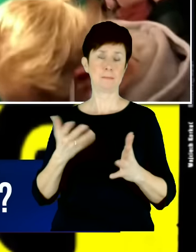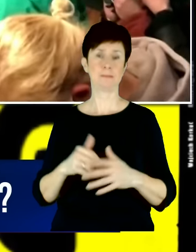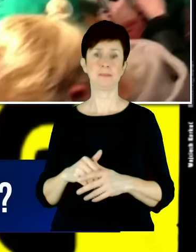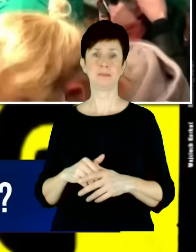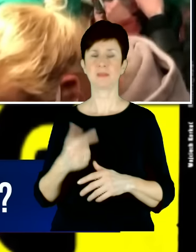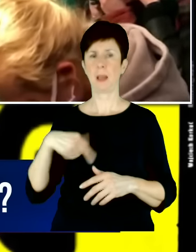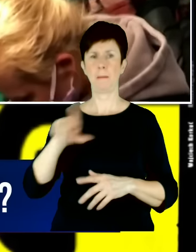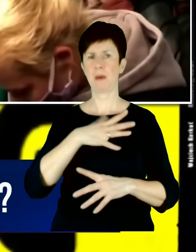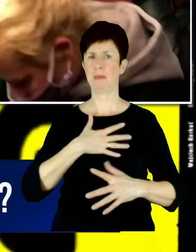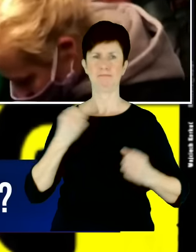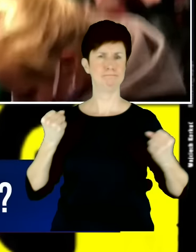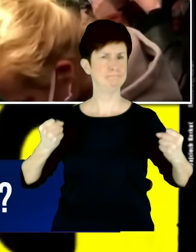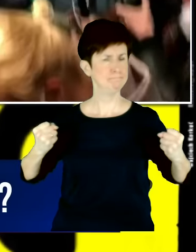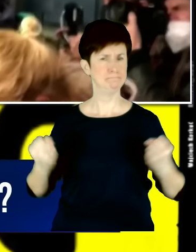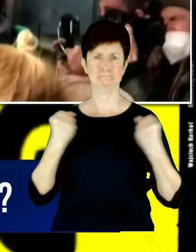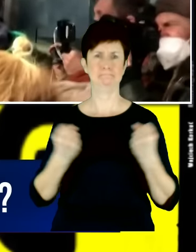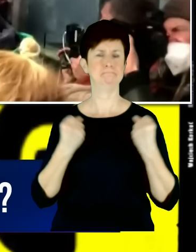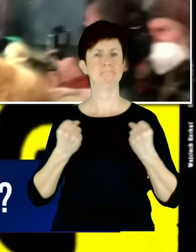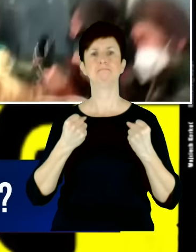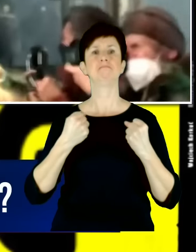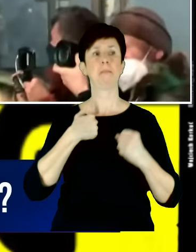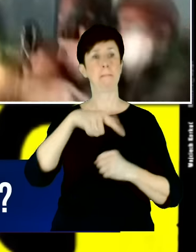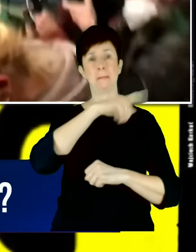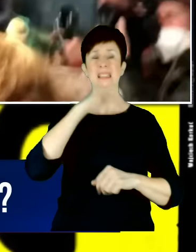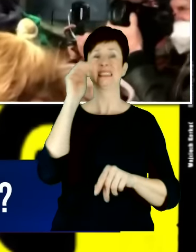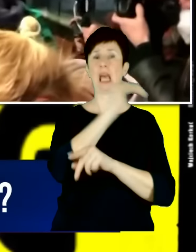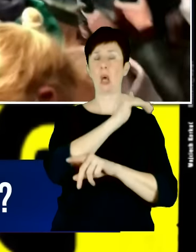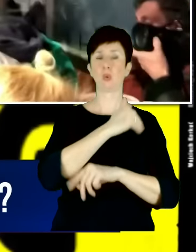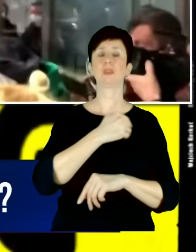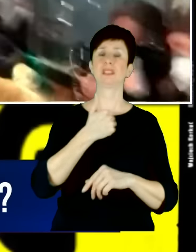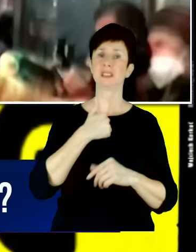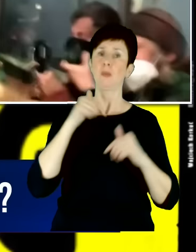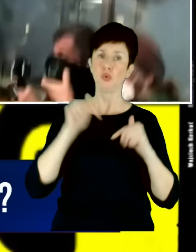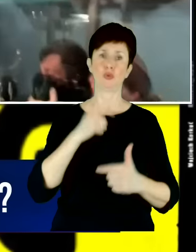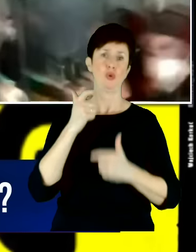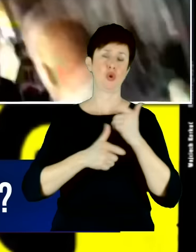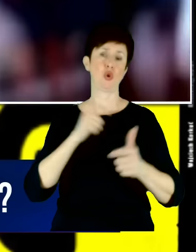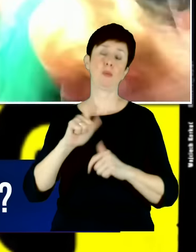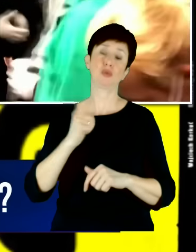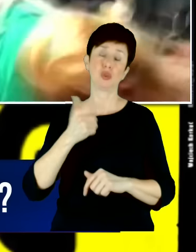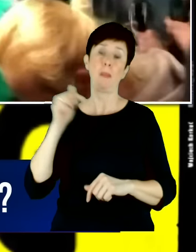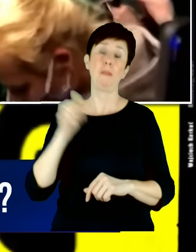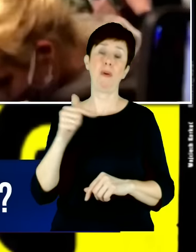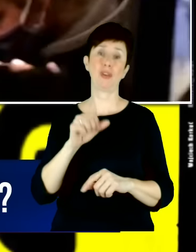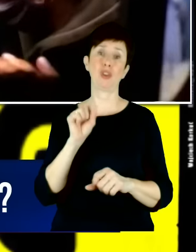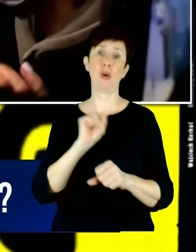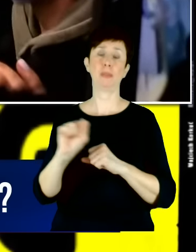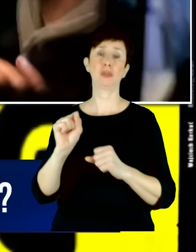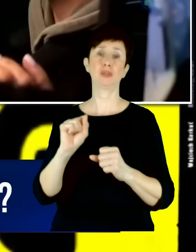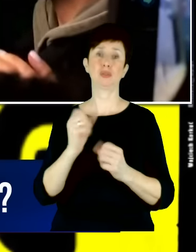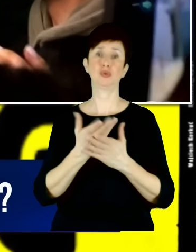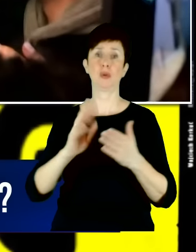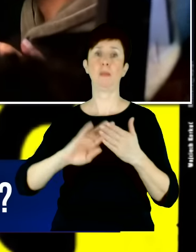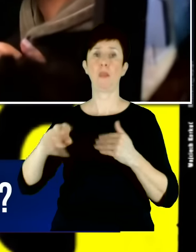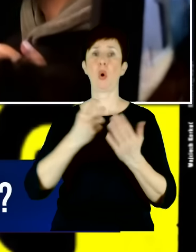zdeterminowani, żeby jako Zachód dokonać tego, co powinno być dokonane po lutym 2022